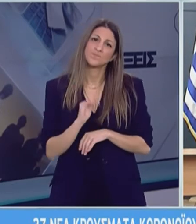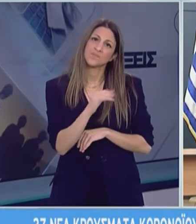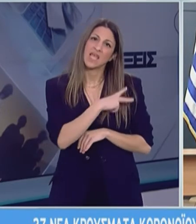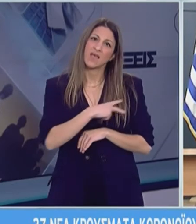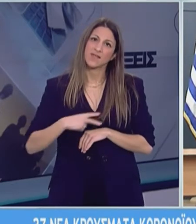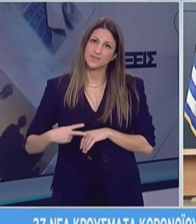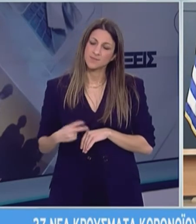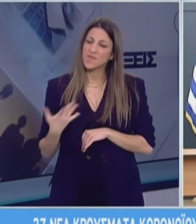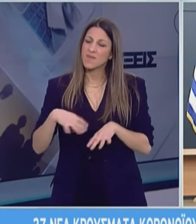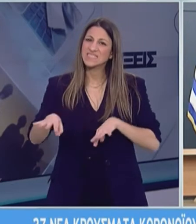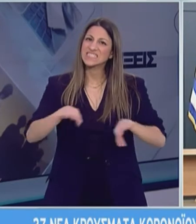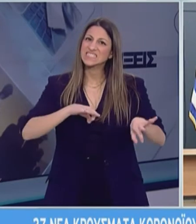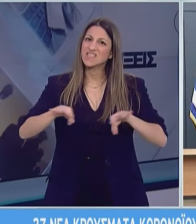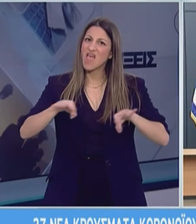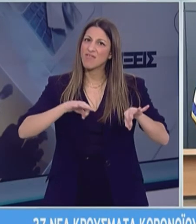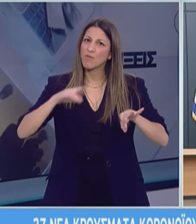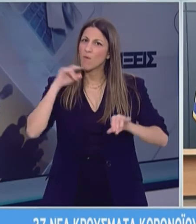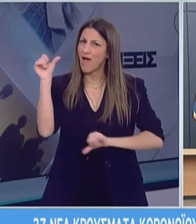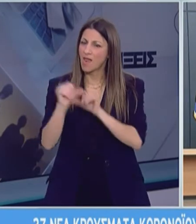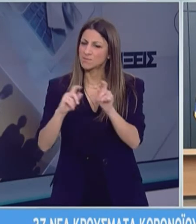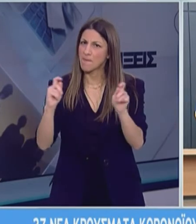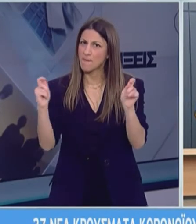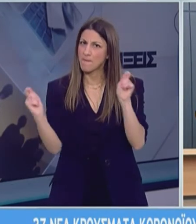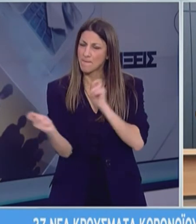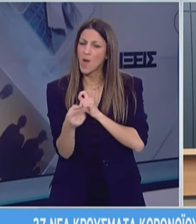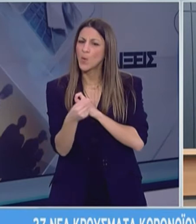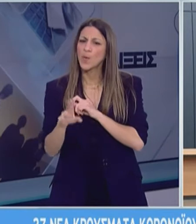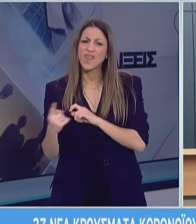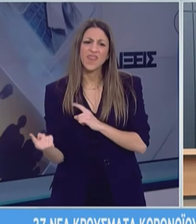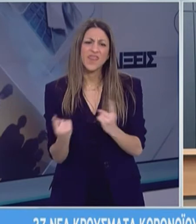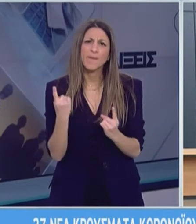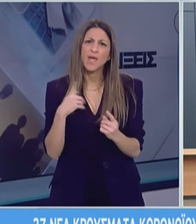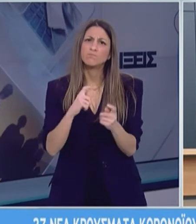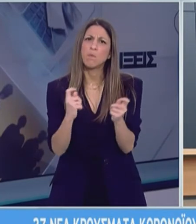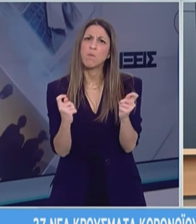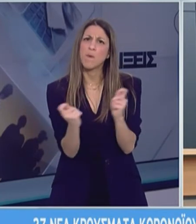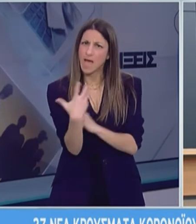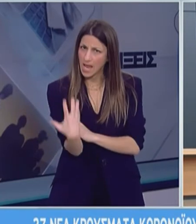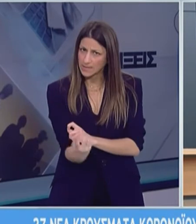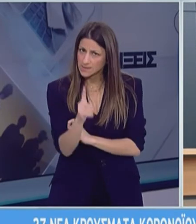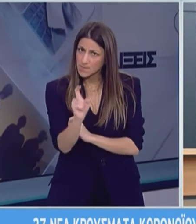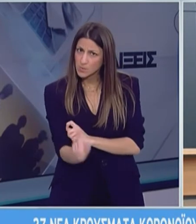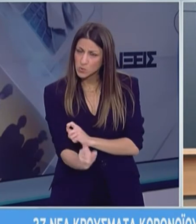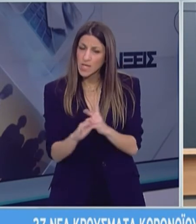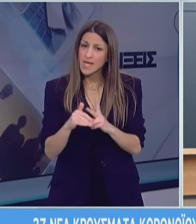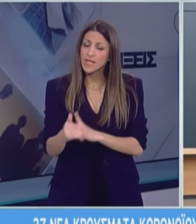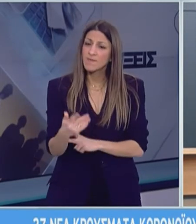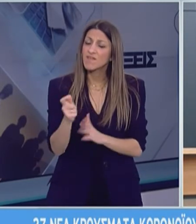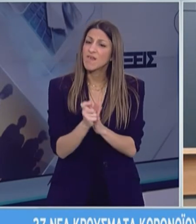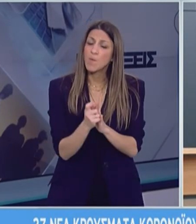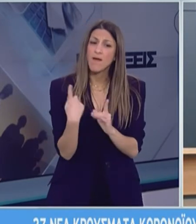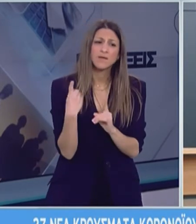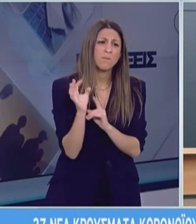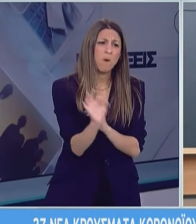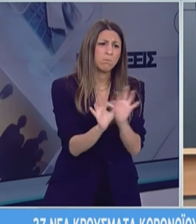αλλάζει ο σχεδιασμός στη διαχείριση της επιδημίας ως προς την επιτήρηση και τη θεραπεία καθώς και η επιδημιολογική καμπύλη μετά και την καταγραφή των θετικών